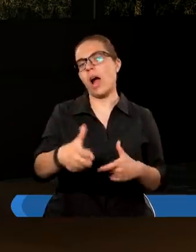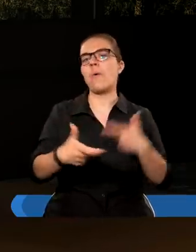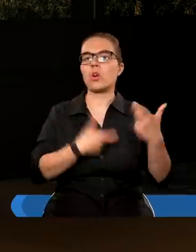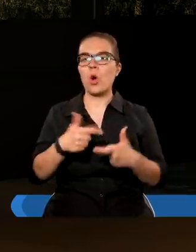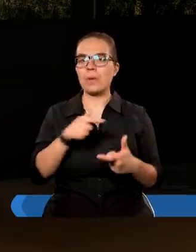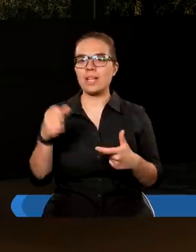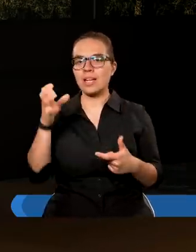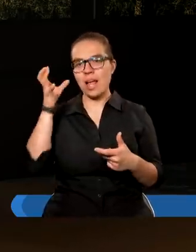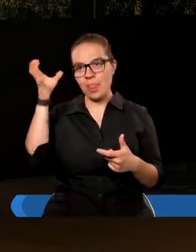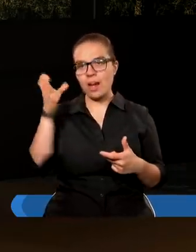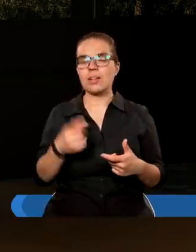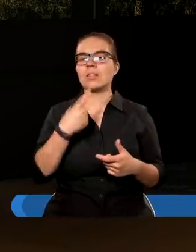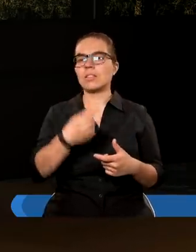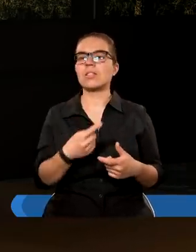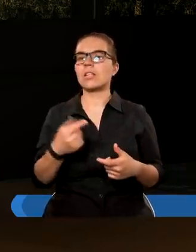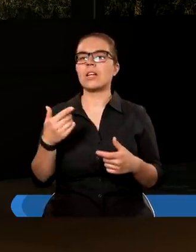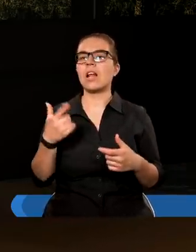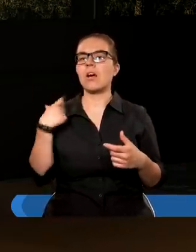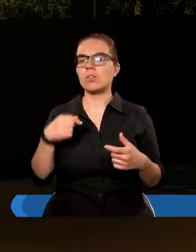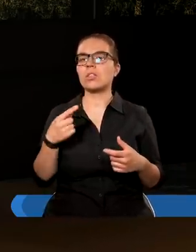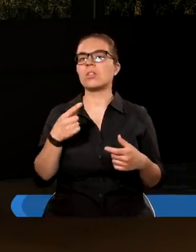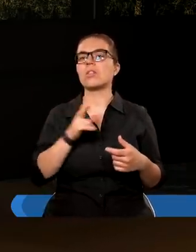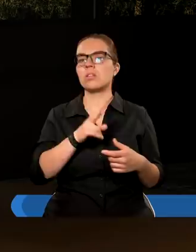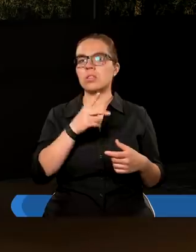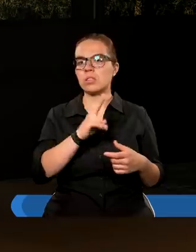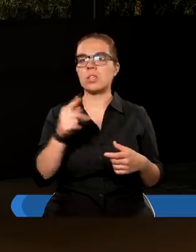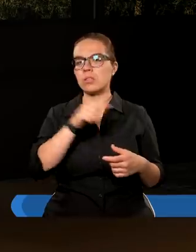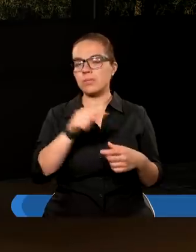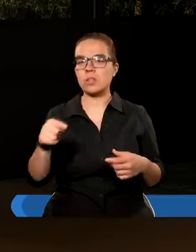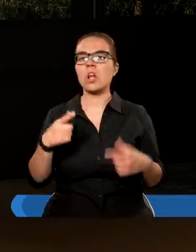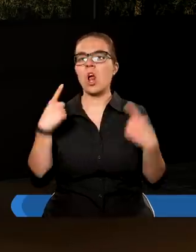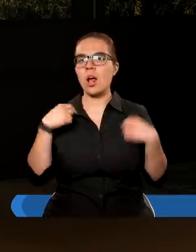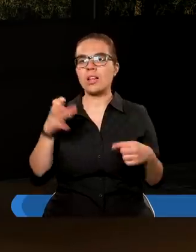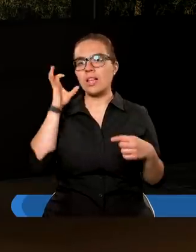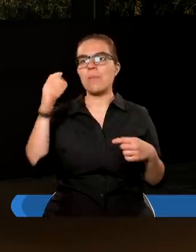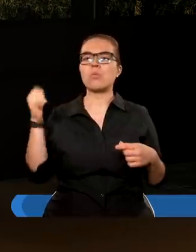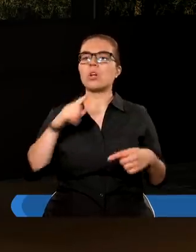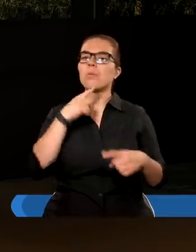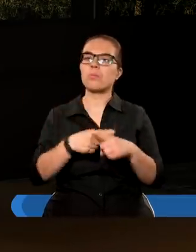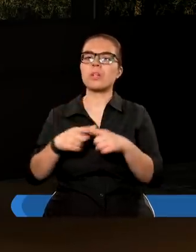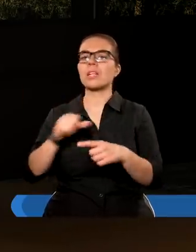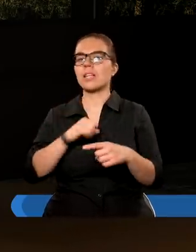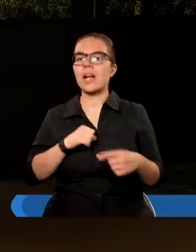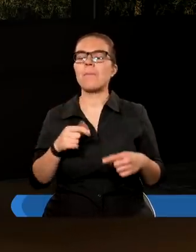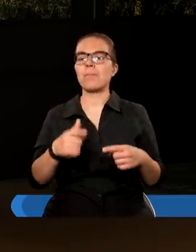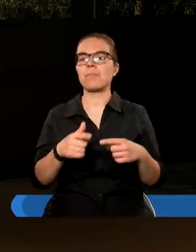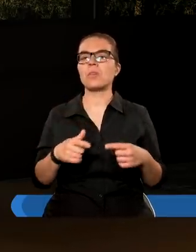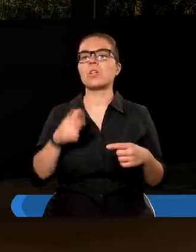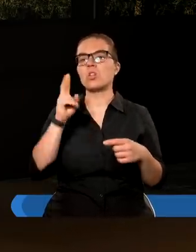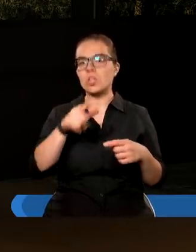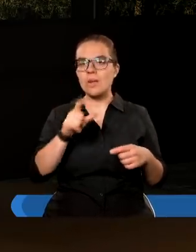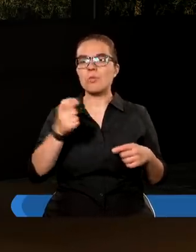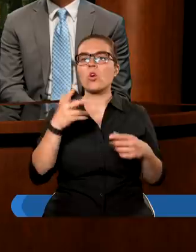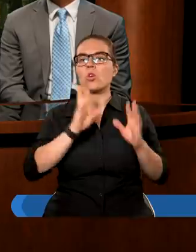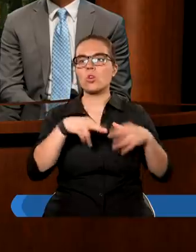zrobić. Żadna osoba nie mogła mu pomóc. Każdy z nich musiał poczynić własną osobistą decyzję, co zrobić z tym, co zostało mu